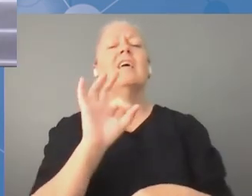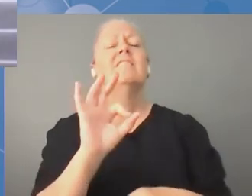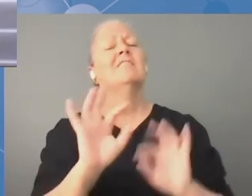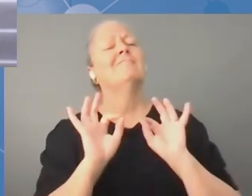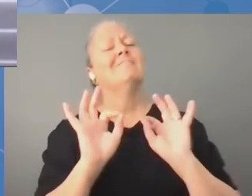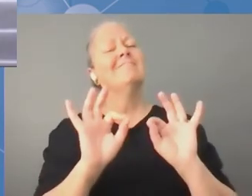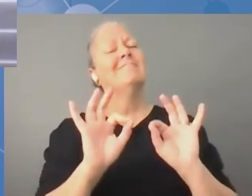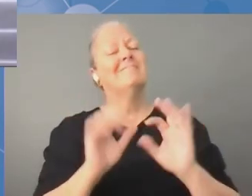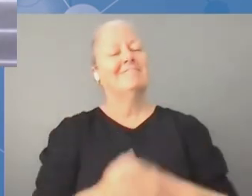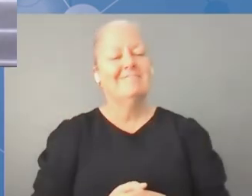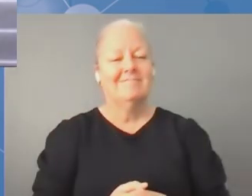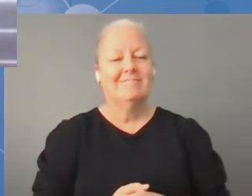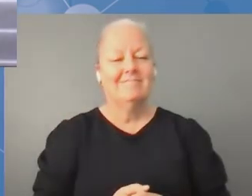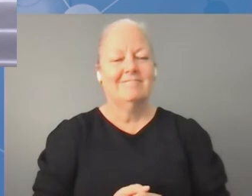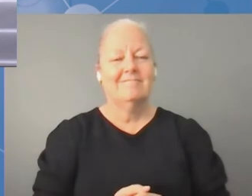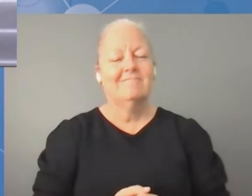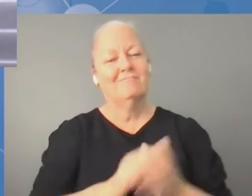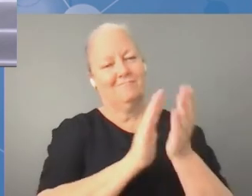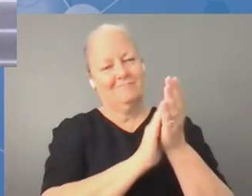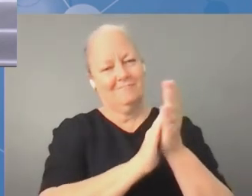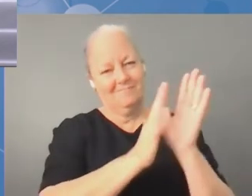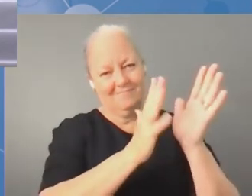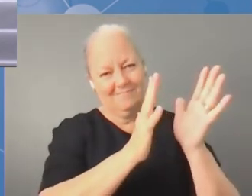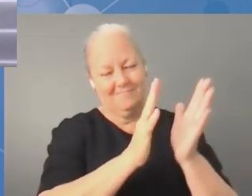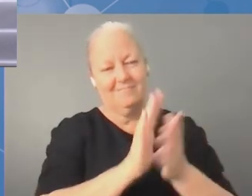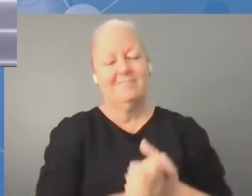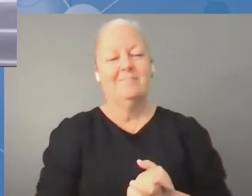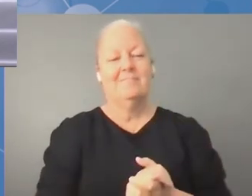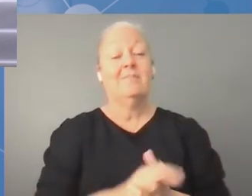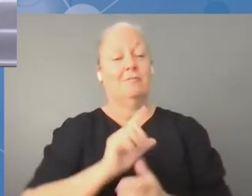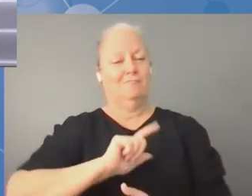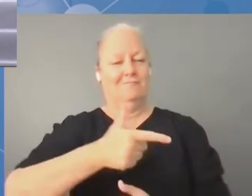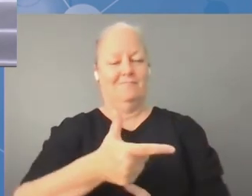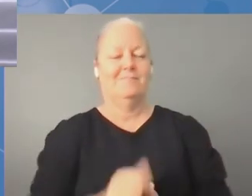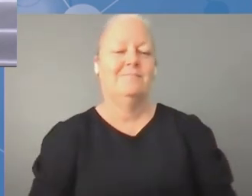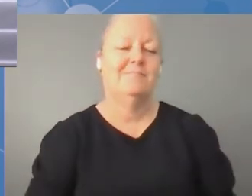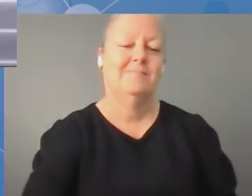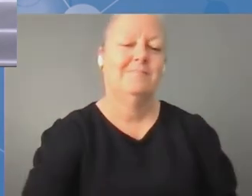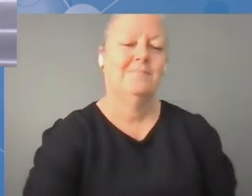będą naprawdę miejscem ożywionej debaty. Dziękuję bardzo.